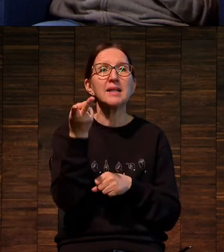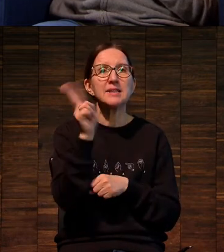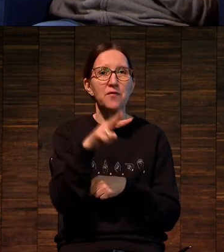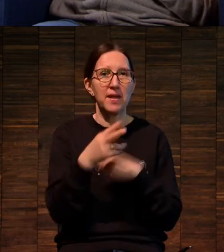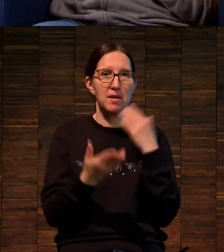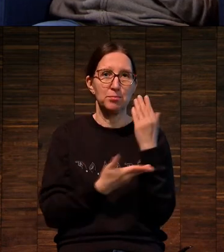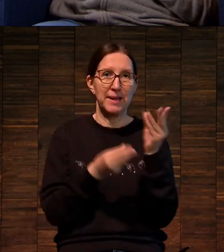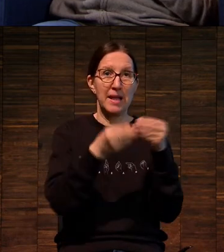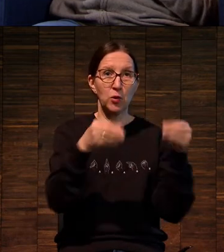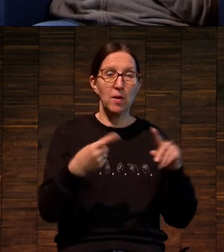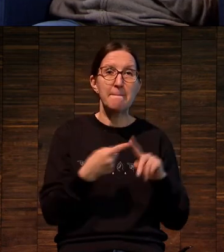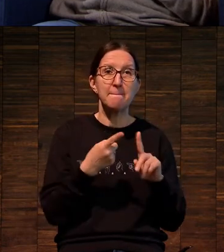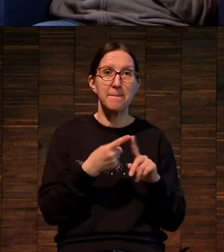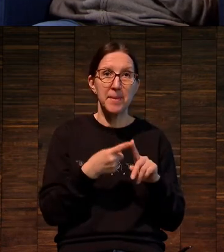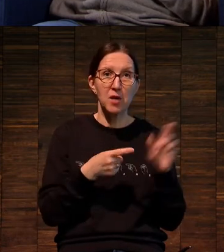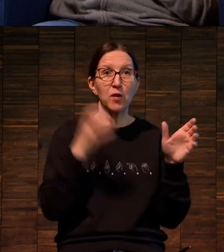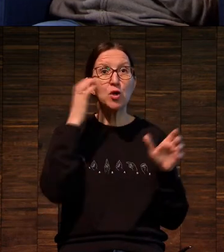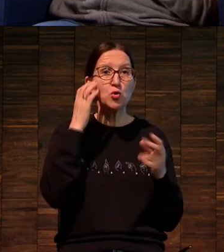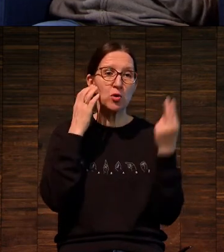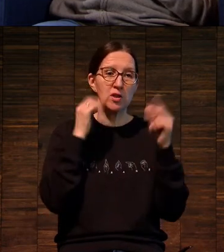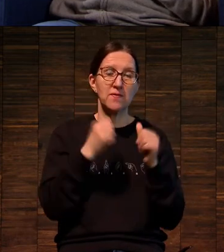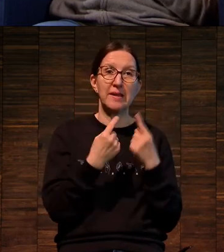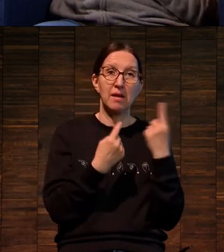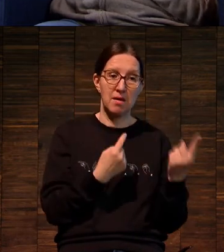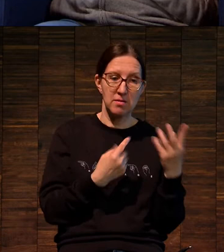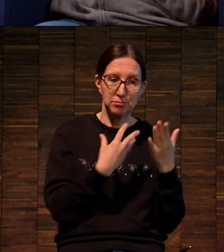Это черный отдельно, золотой отдельно.